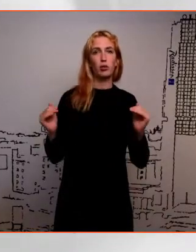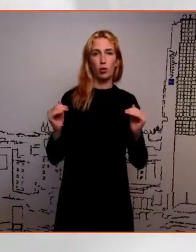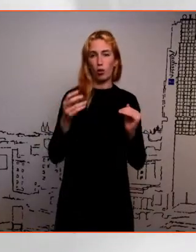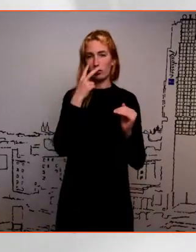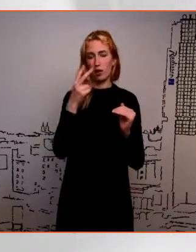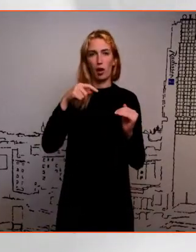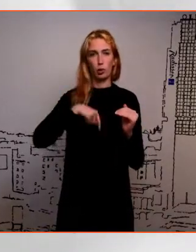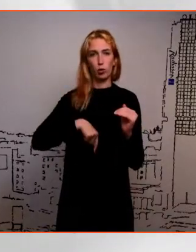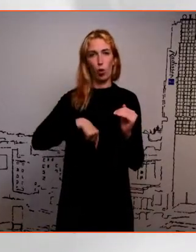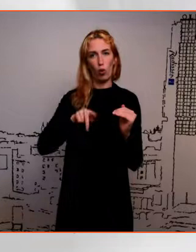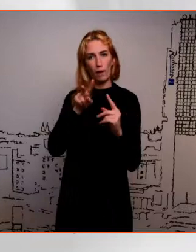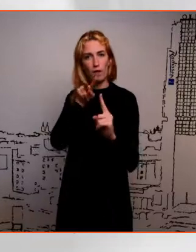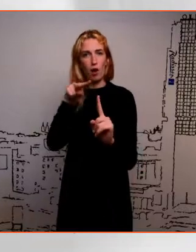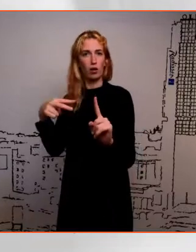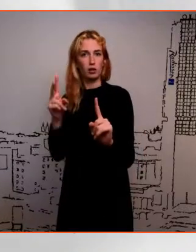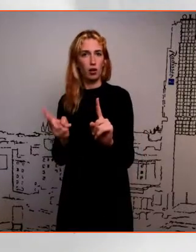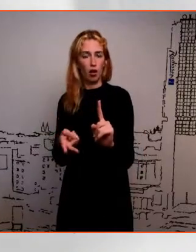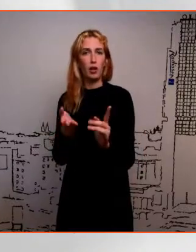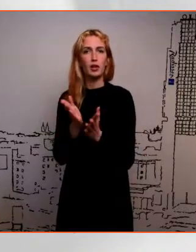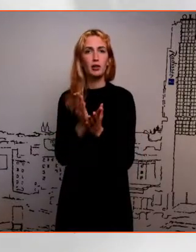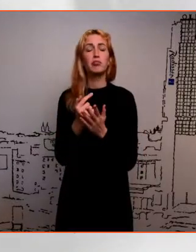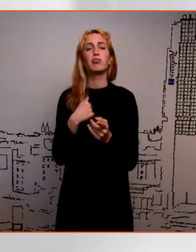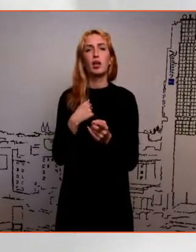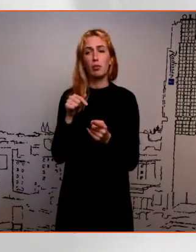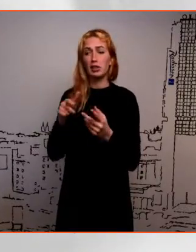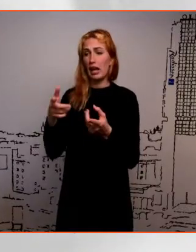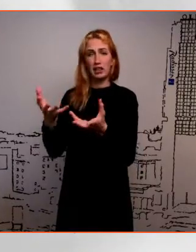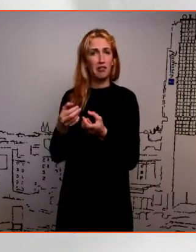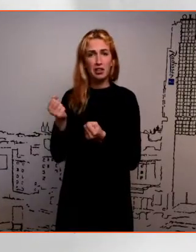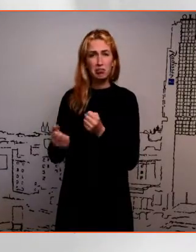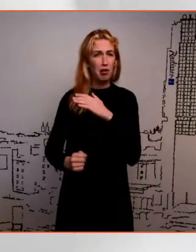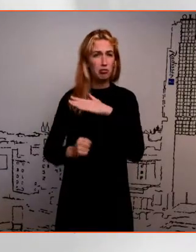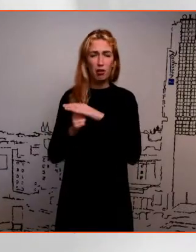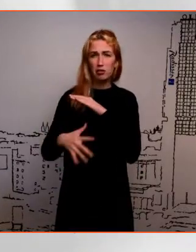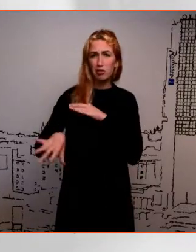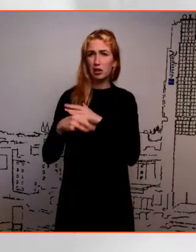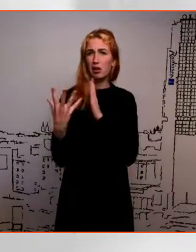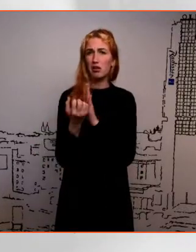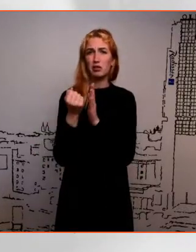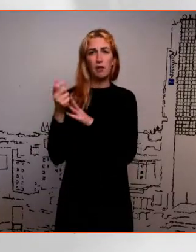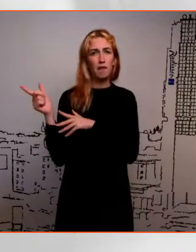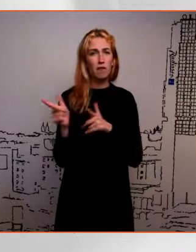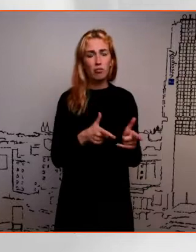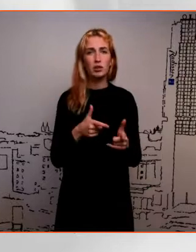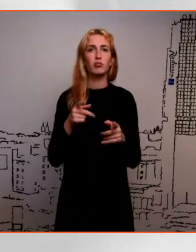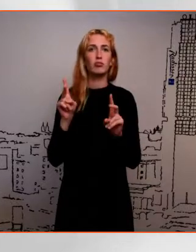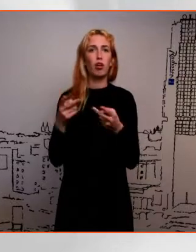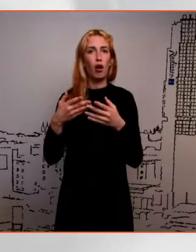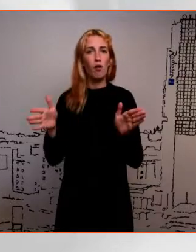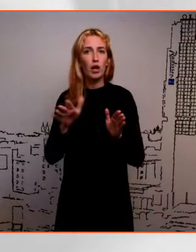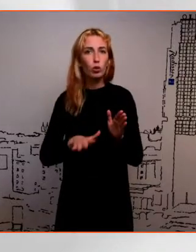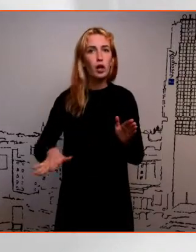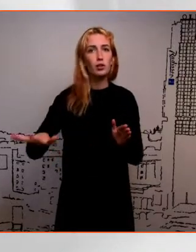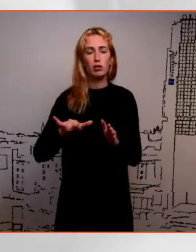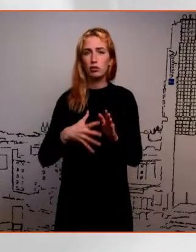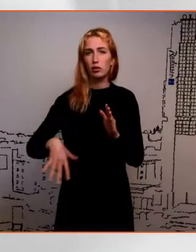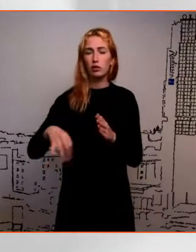karjaäripsüholooge vaatest kohe kindlasti, ma võibolla olen saavutanud selles ettevõttes kõik või ka avalikussektoris näiteks, mida